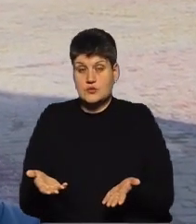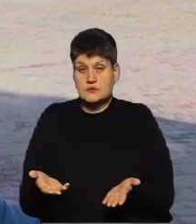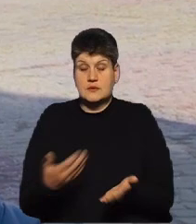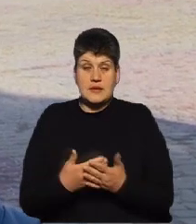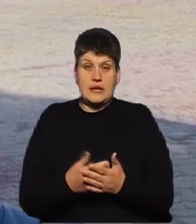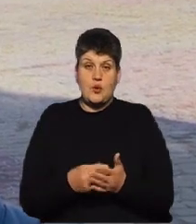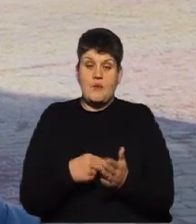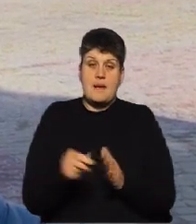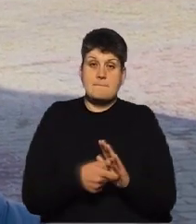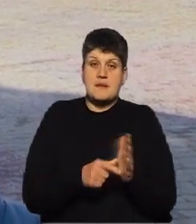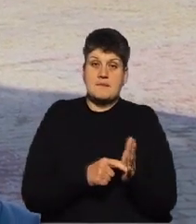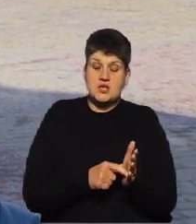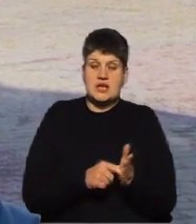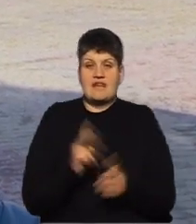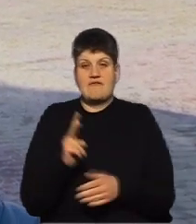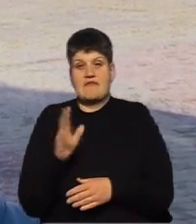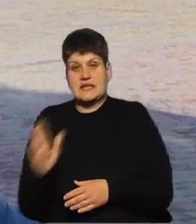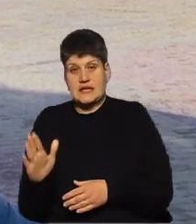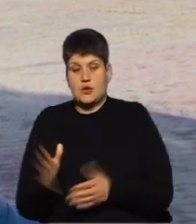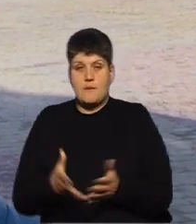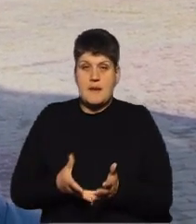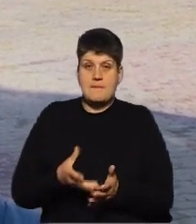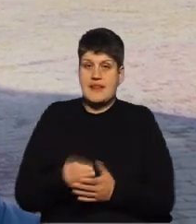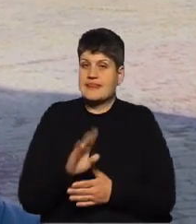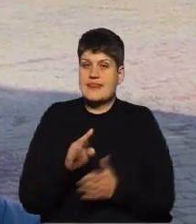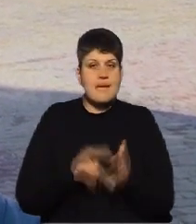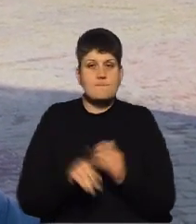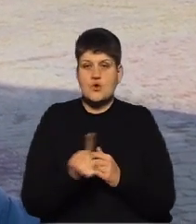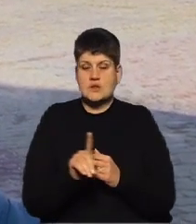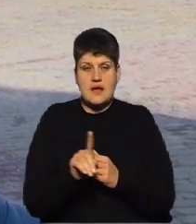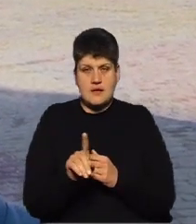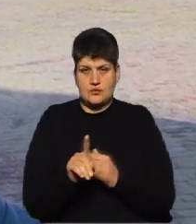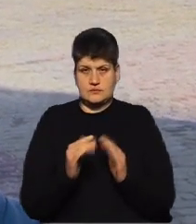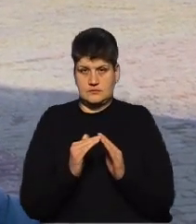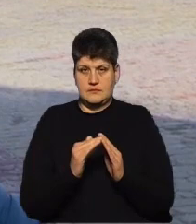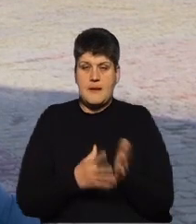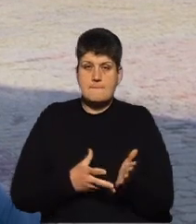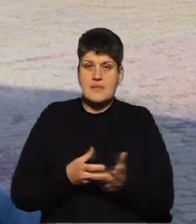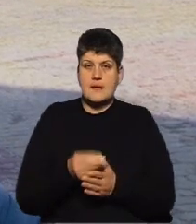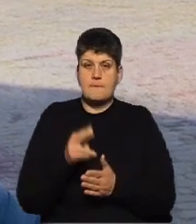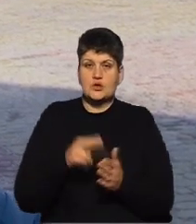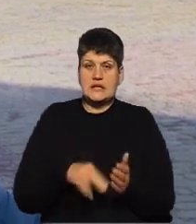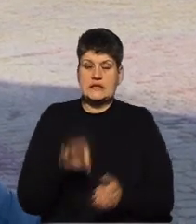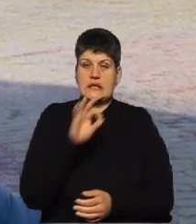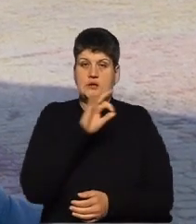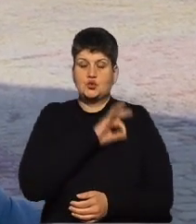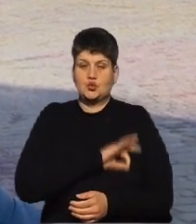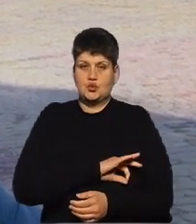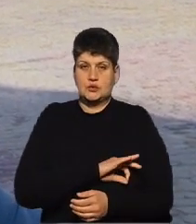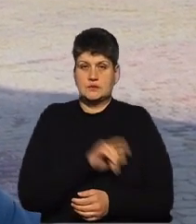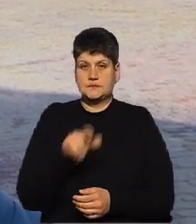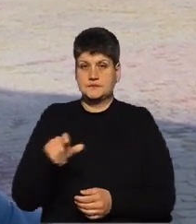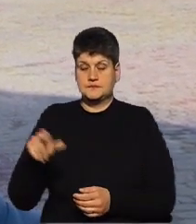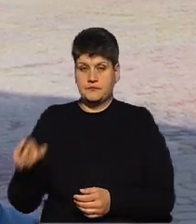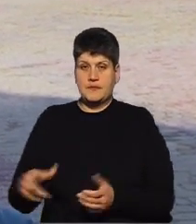купляємо якусь квартиру, то ми сплачуємо не податок на нерухоме майно, ми сплачуємо податок на доходи фізичних осіб, ми сплачуємо